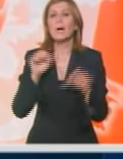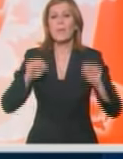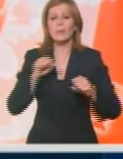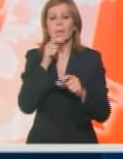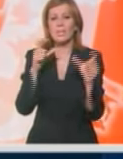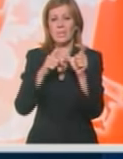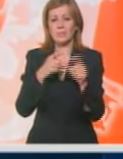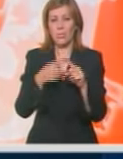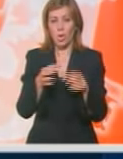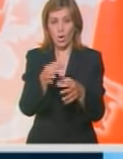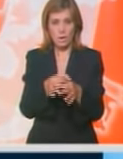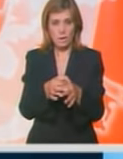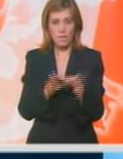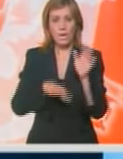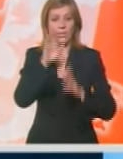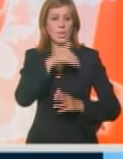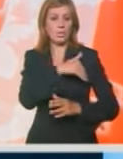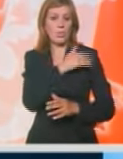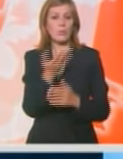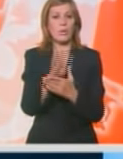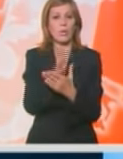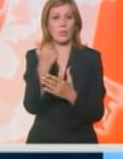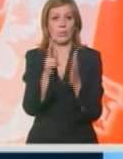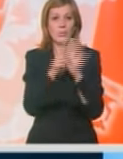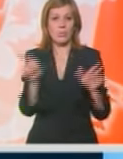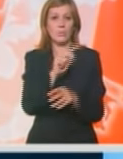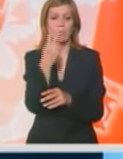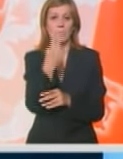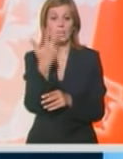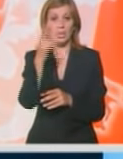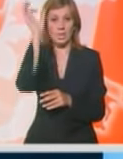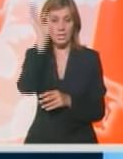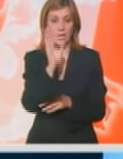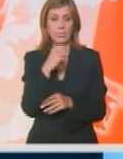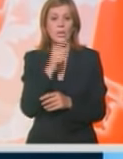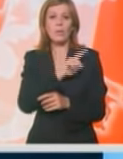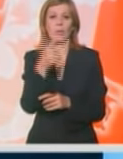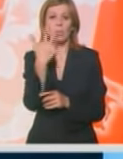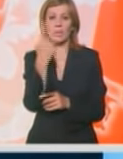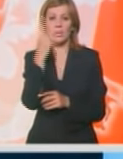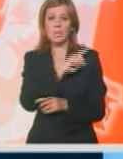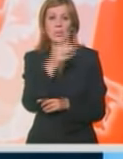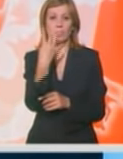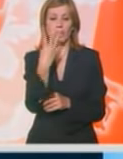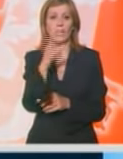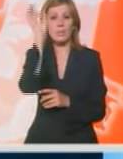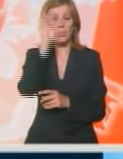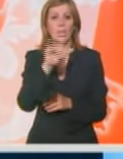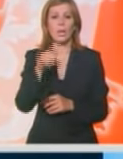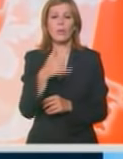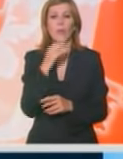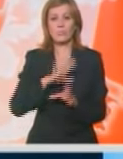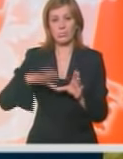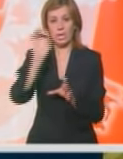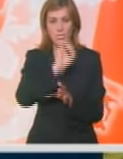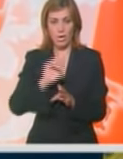Skandinavskog poloostrava. Maksimalna temperatura kreteće se od 18 do 23 na zapadu i od 31 do 40 stepeni na jugu